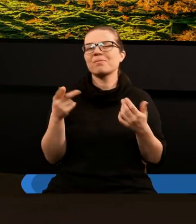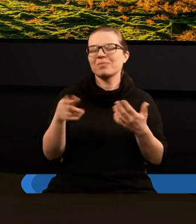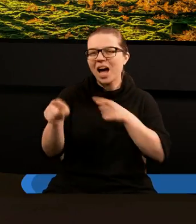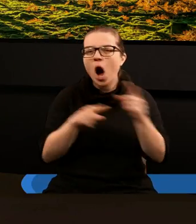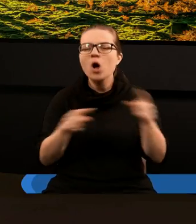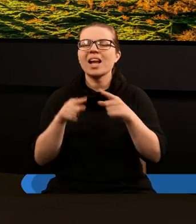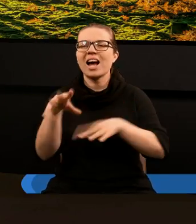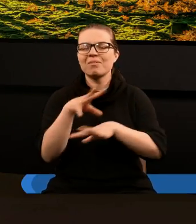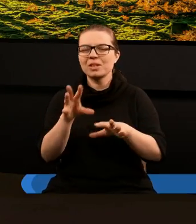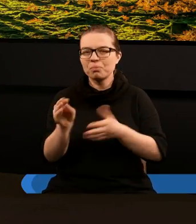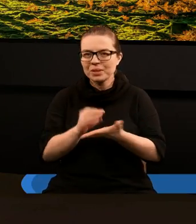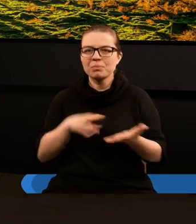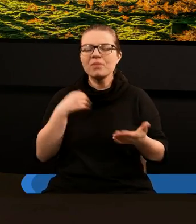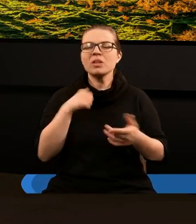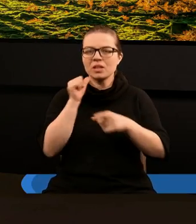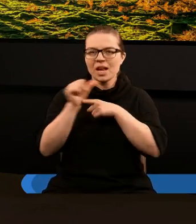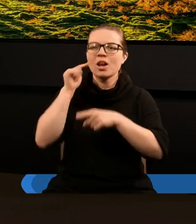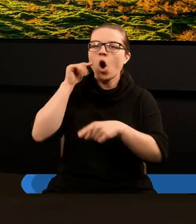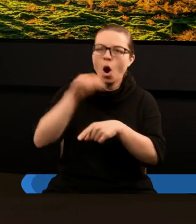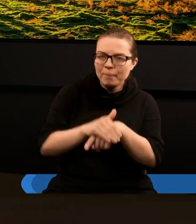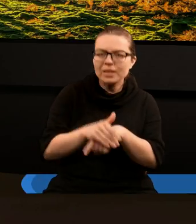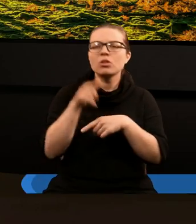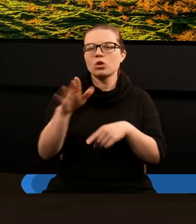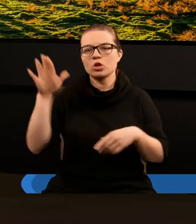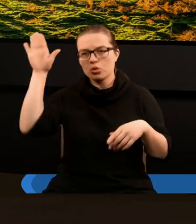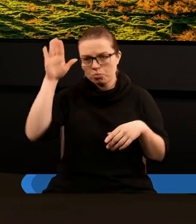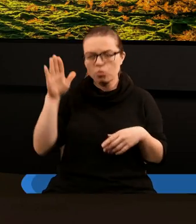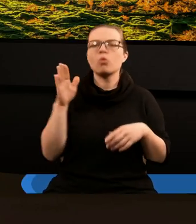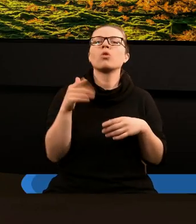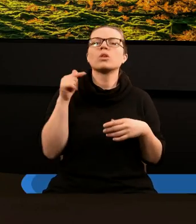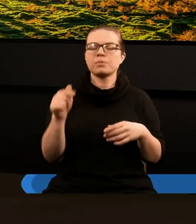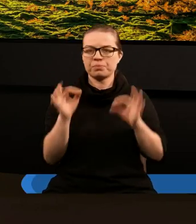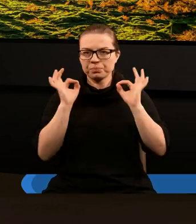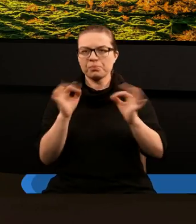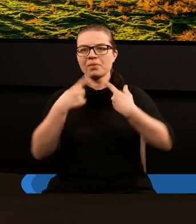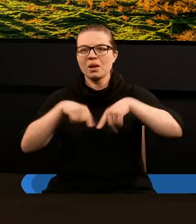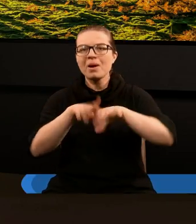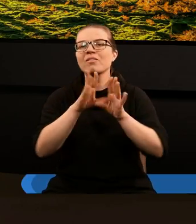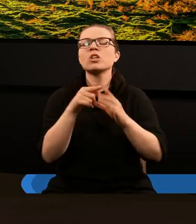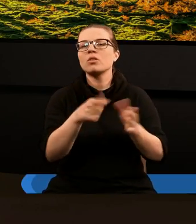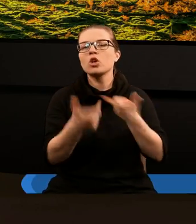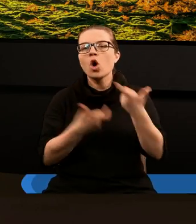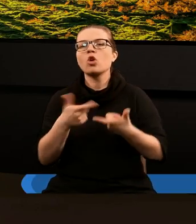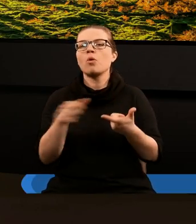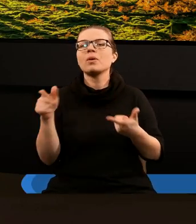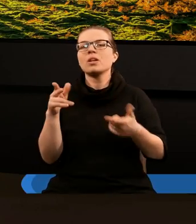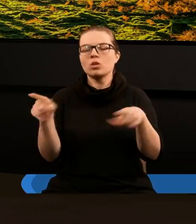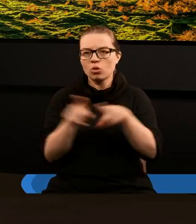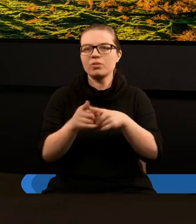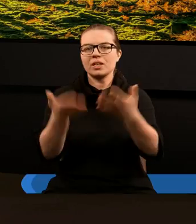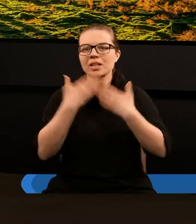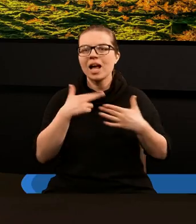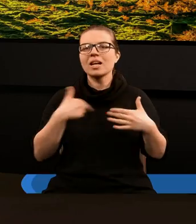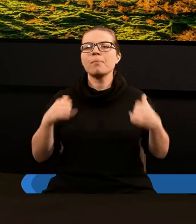nakaz w Piśmie Świętym jest również obietnicą. Jeżeli Pan Bóg coś nakazał w Piśmie Świętym, to na pewno również da